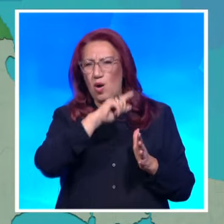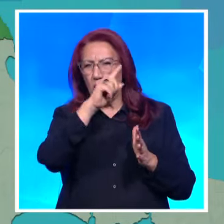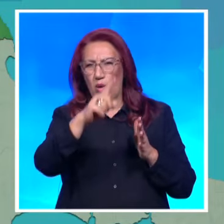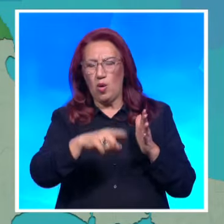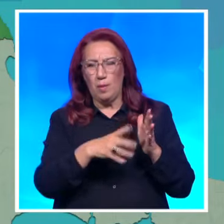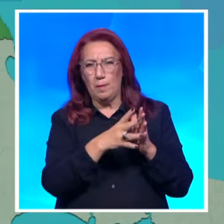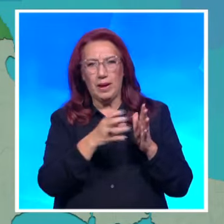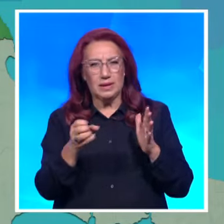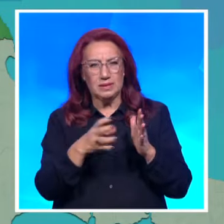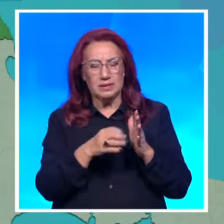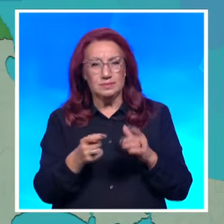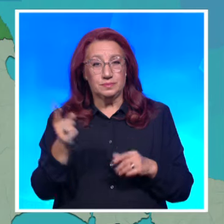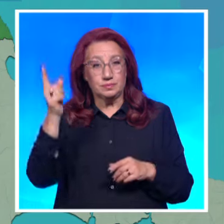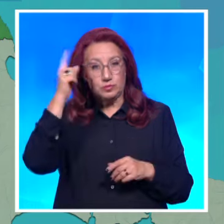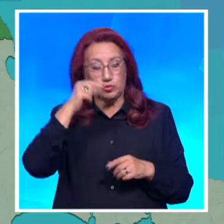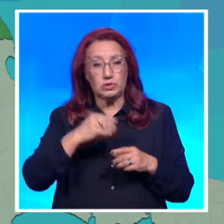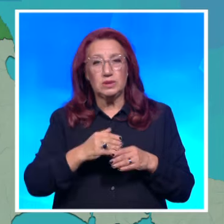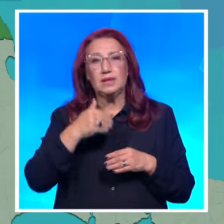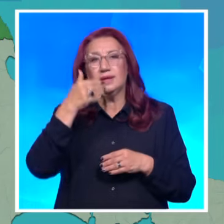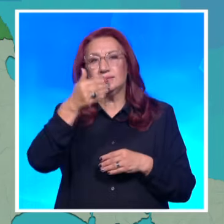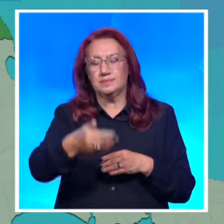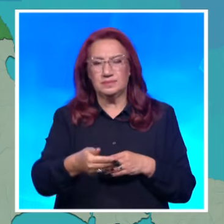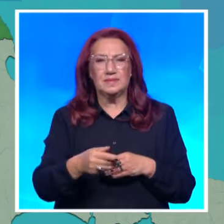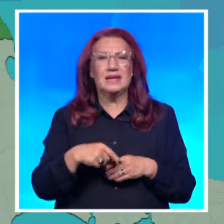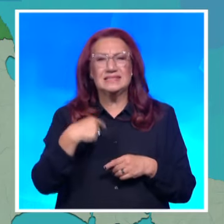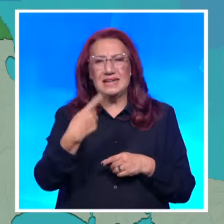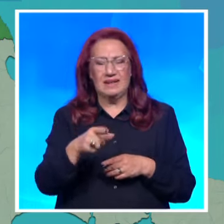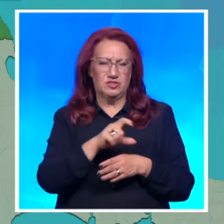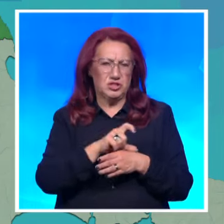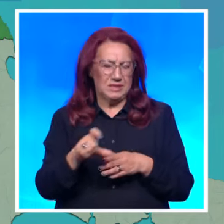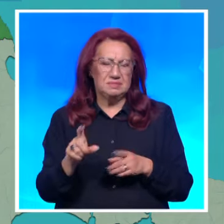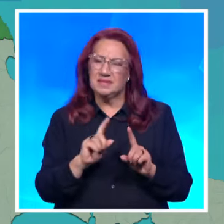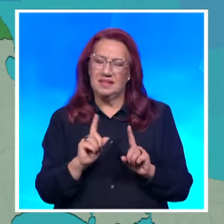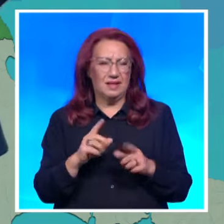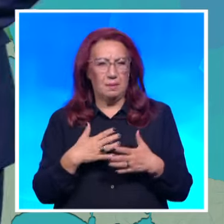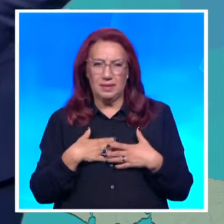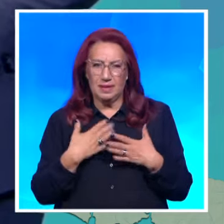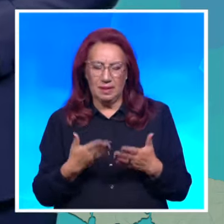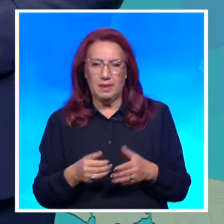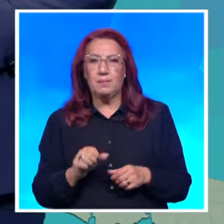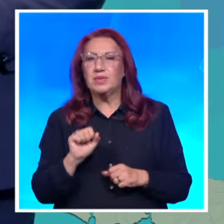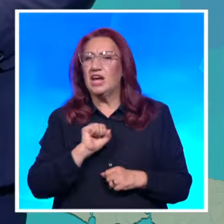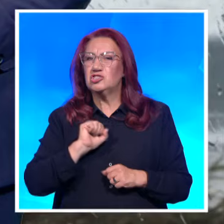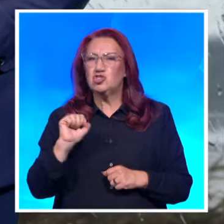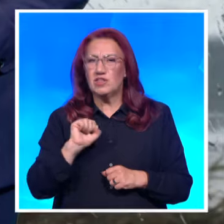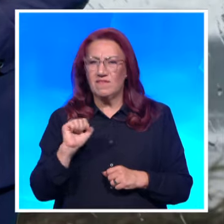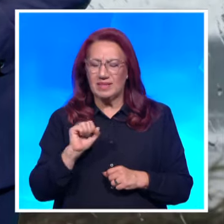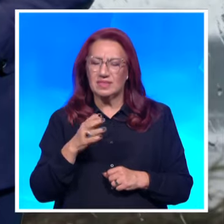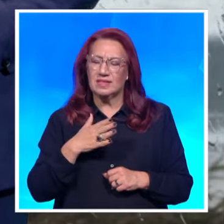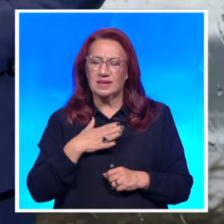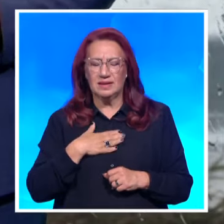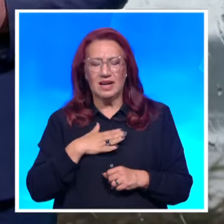утре до началото на следващата седмица, вероятността за такива явления е малка. В четвъртък и по нашето Черноморие престоят